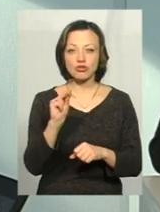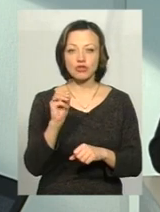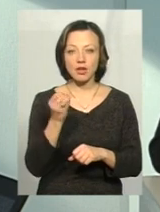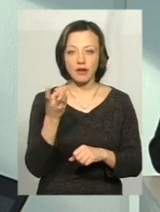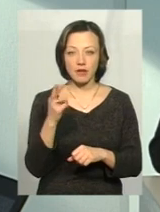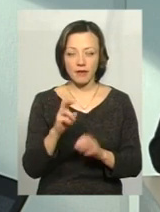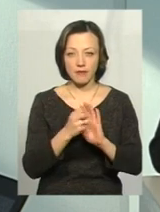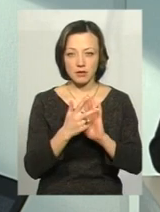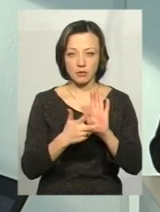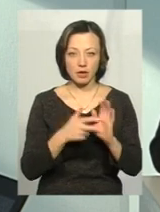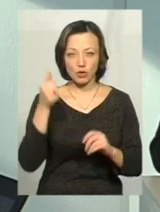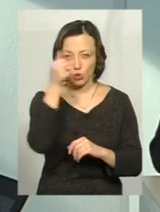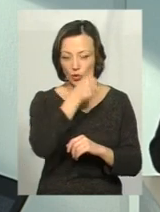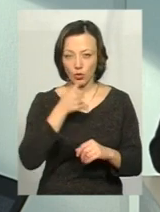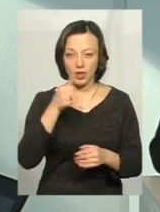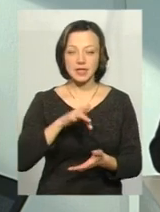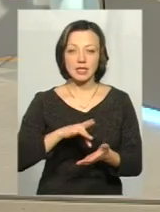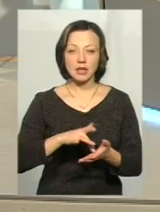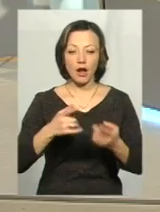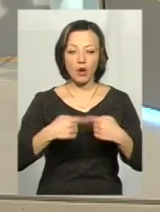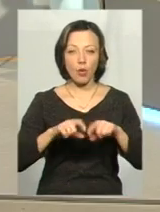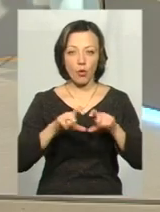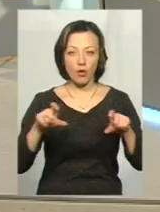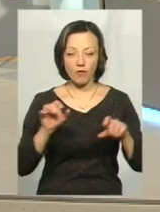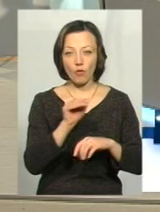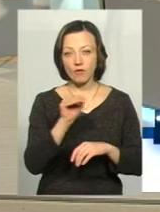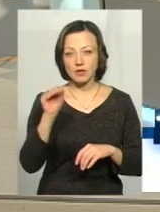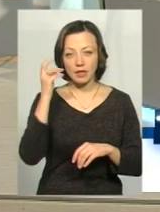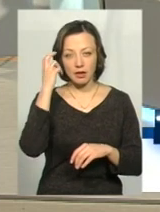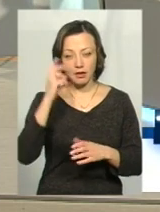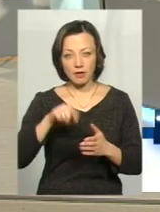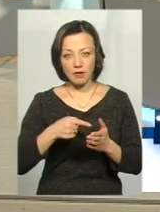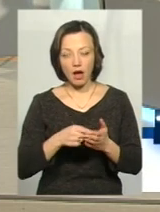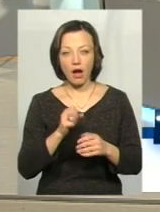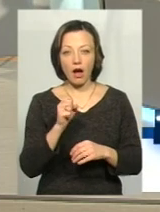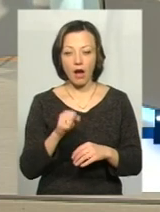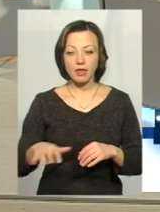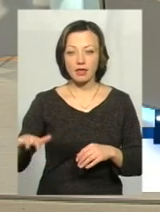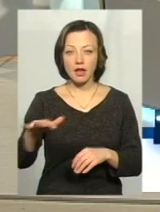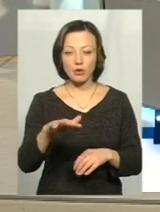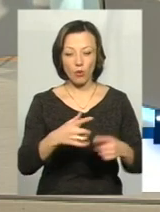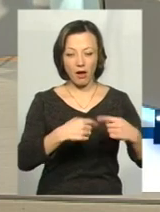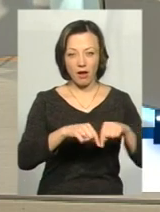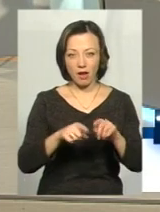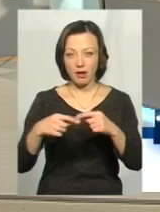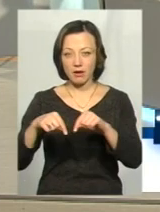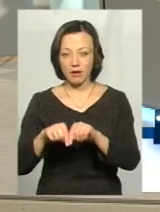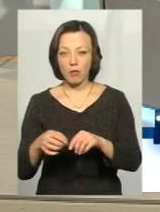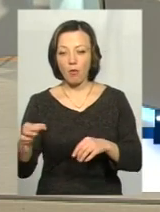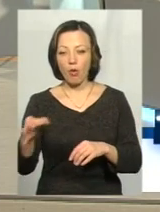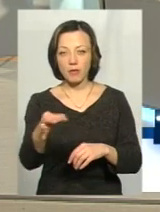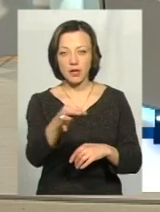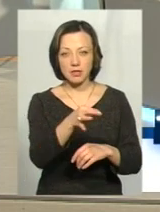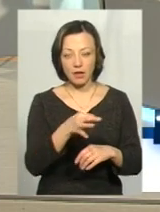2018 року. Центральний орган, центральний офіс буде знаходитись в місті Києві, а територіальні підрозділи будуть знаходитись по